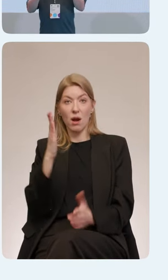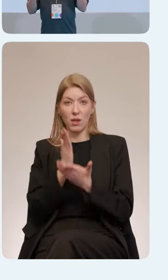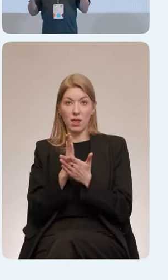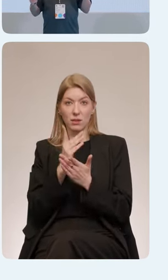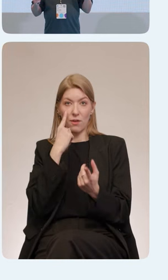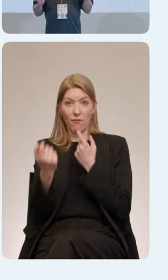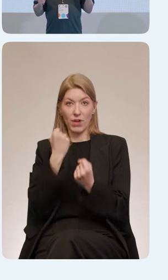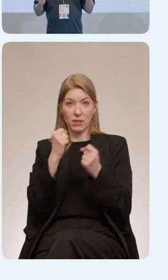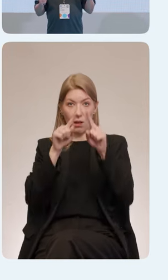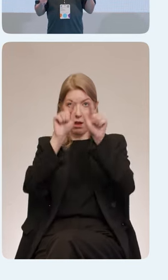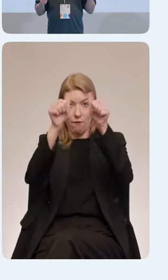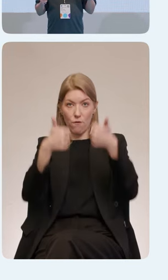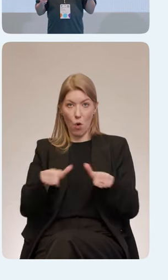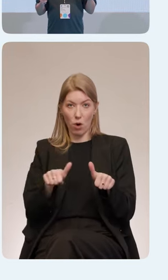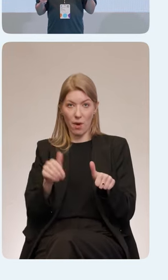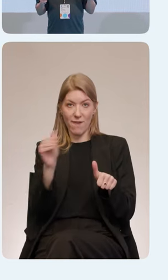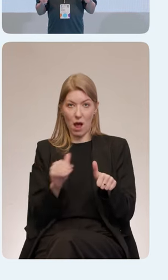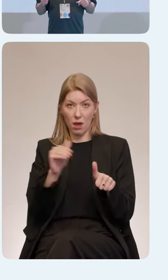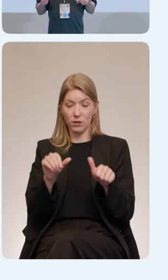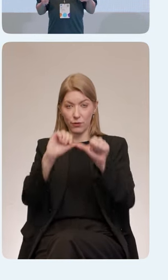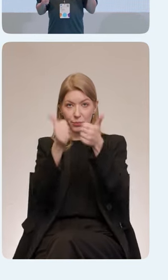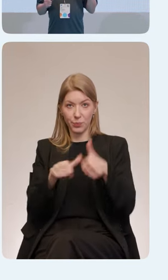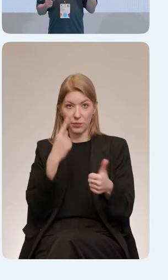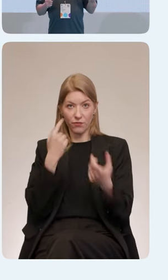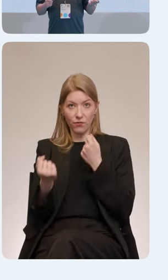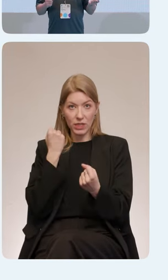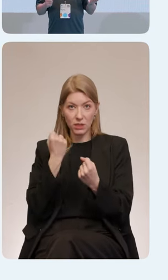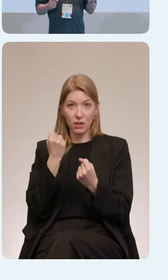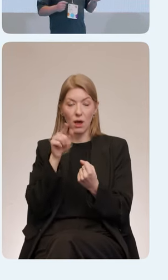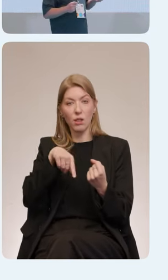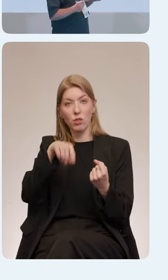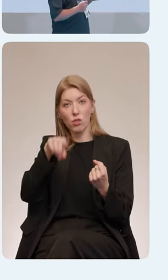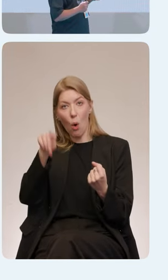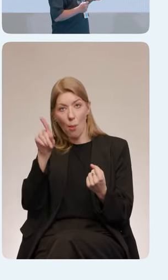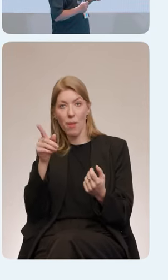выделенные блоки фиолетовым цветом с номером.